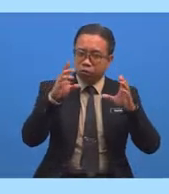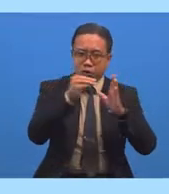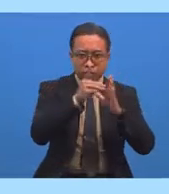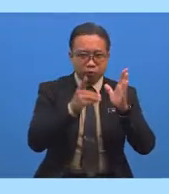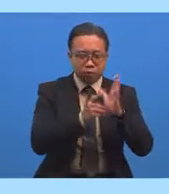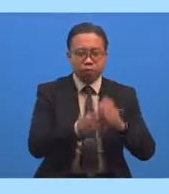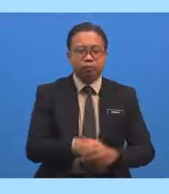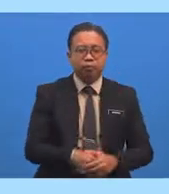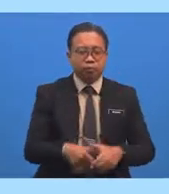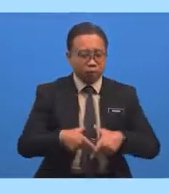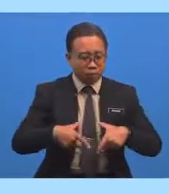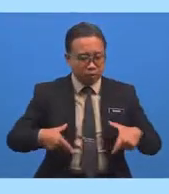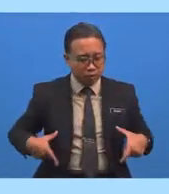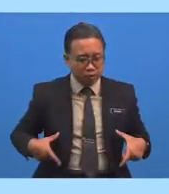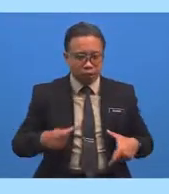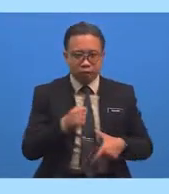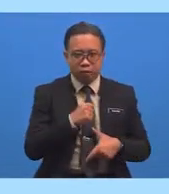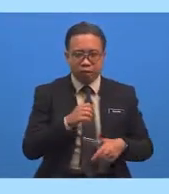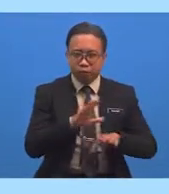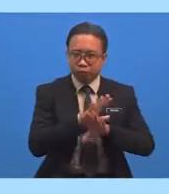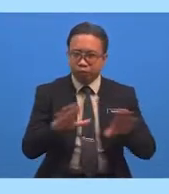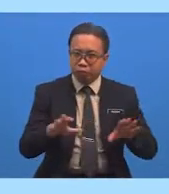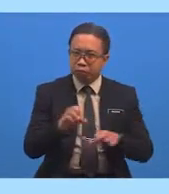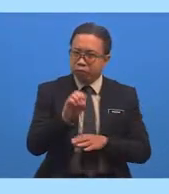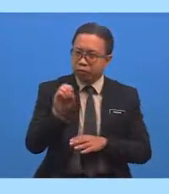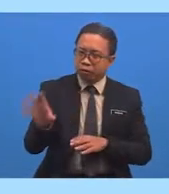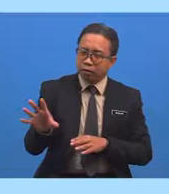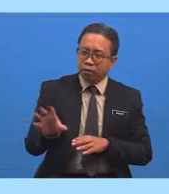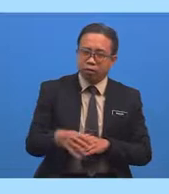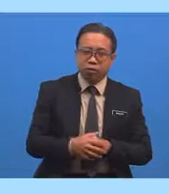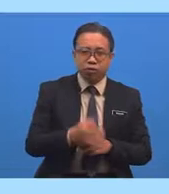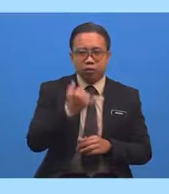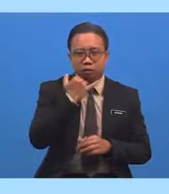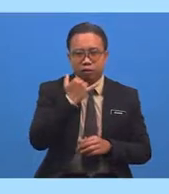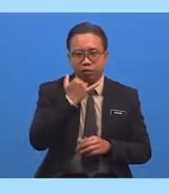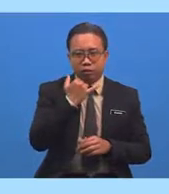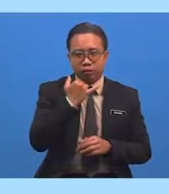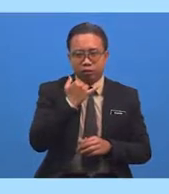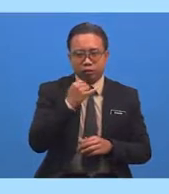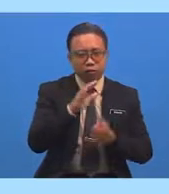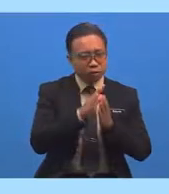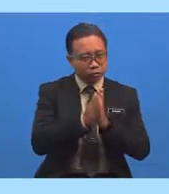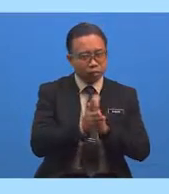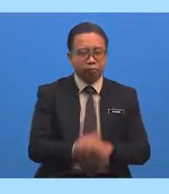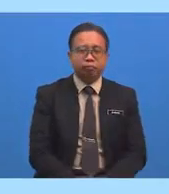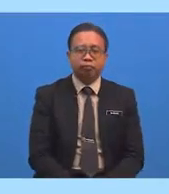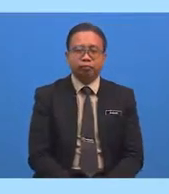Beranikan Diri Jangan Biarkan Kesalahan Tersebut Berlaku